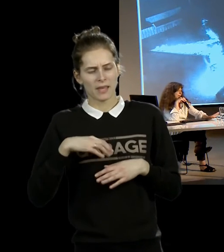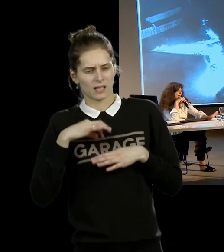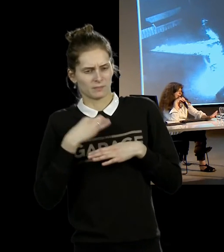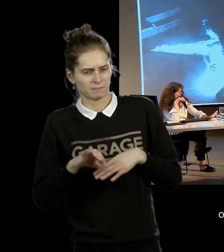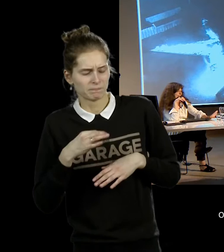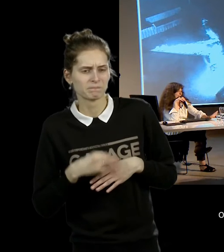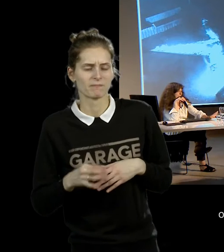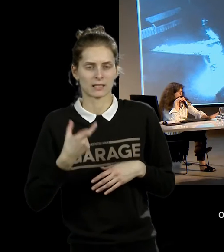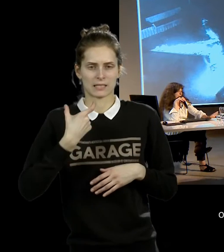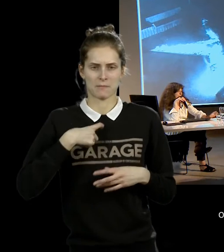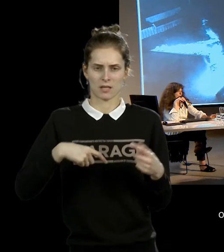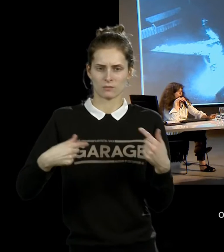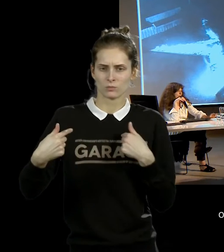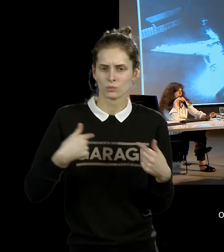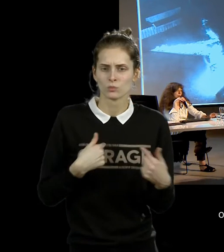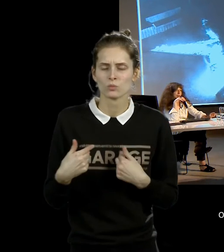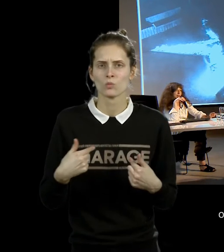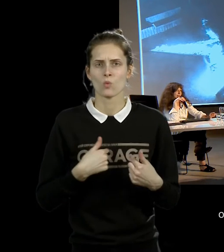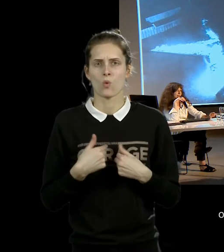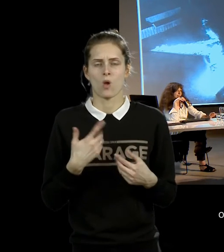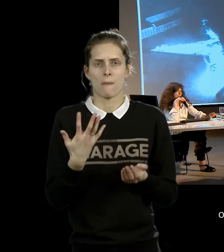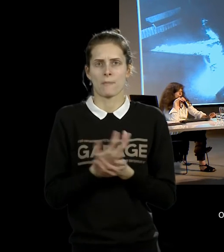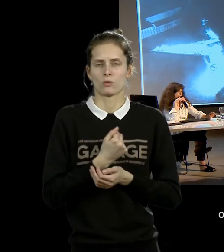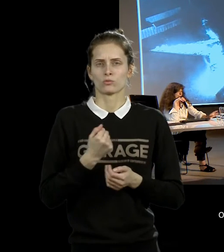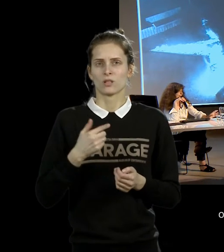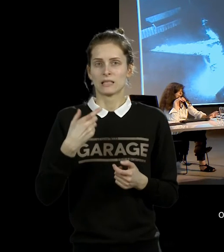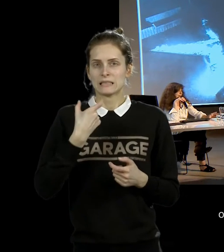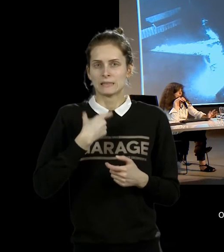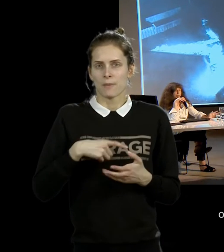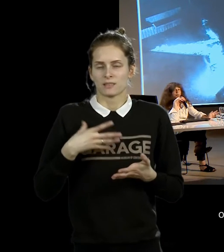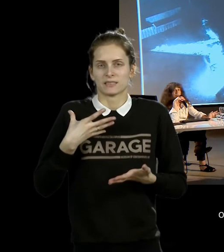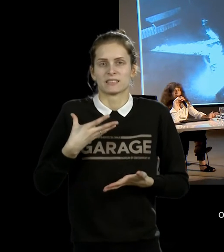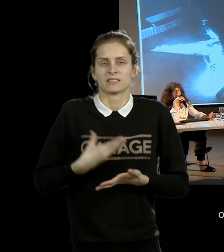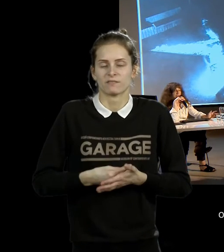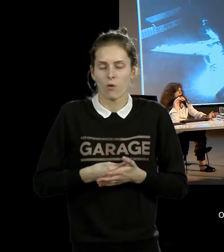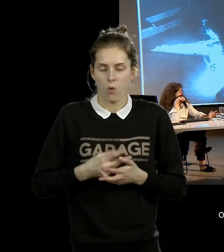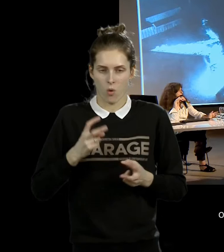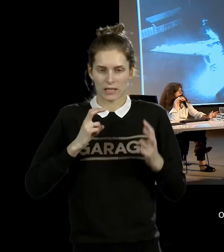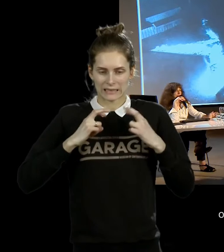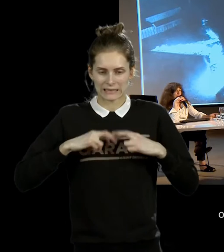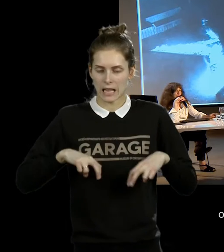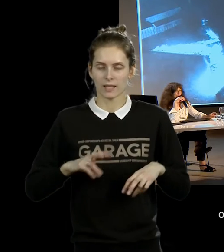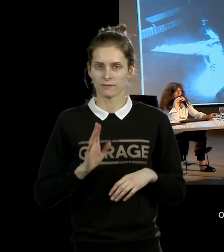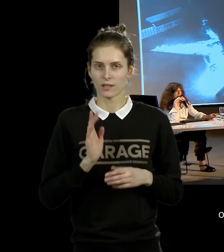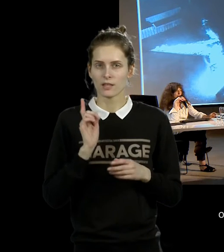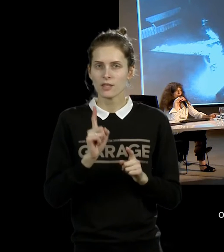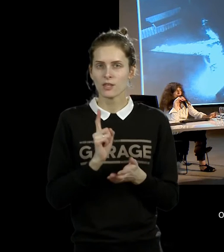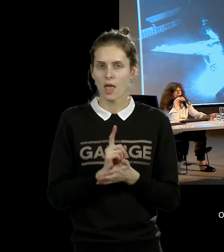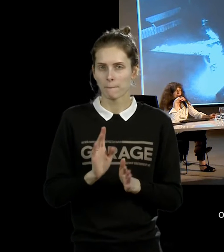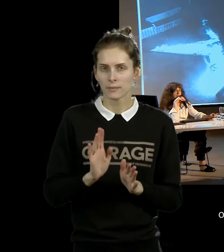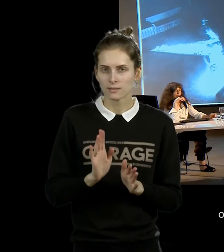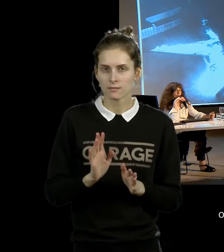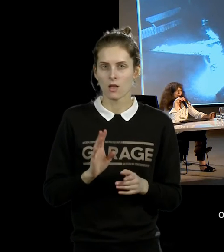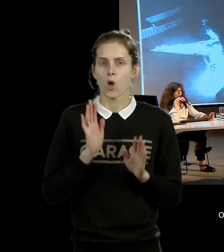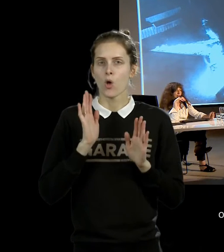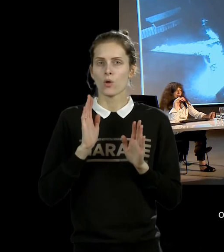публики, испытывает не только собственные способности, границы собственных цепей, это такое же